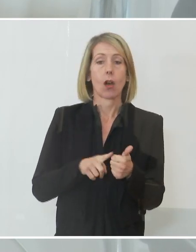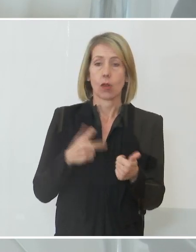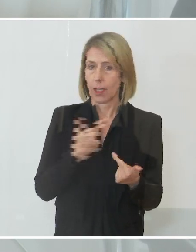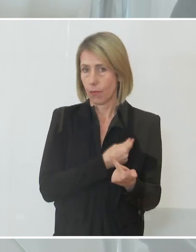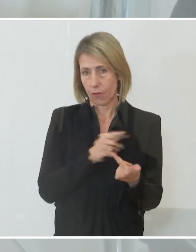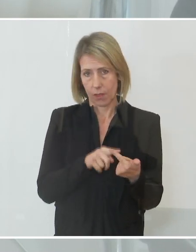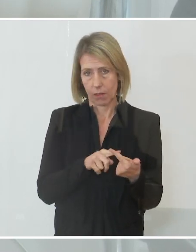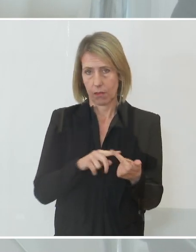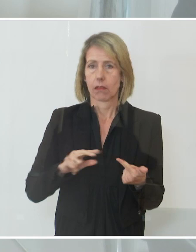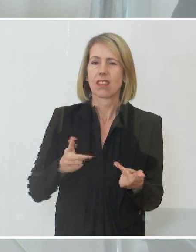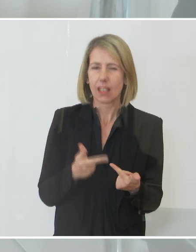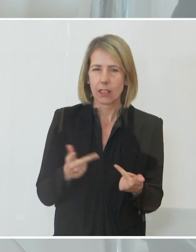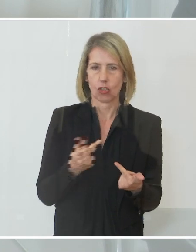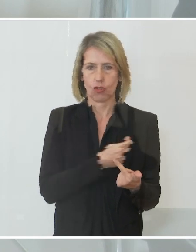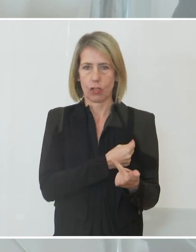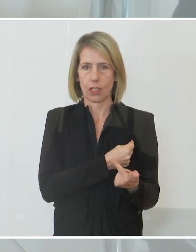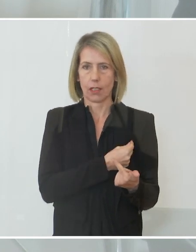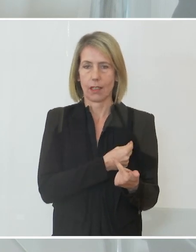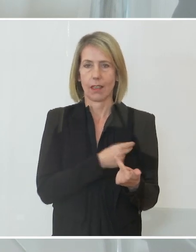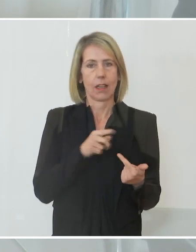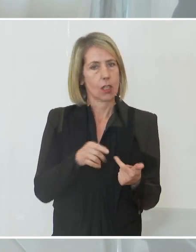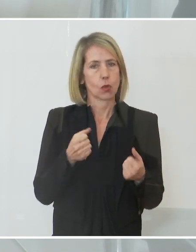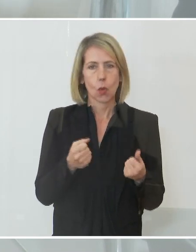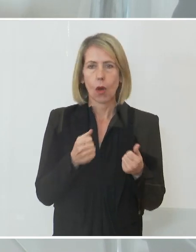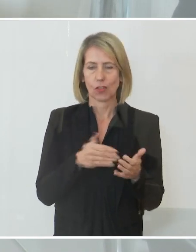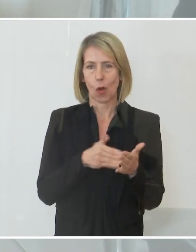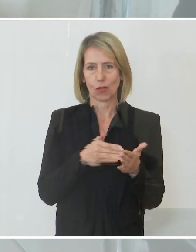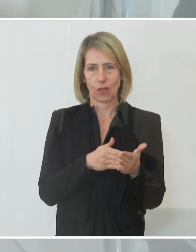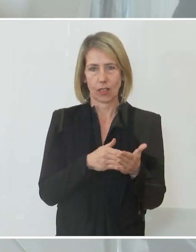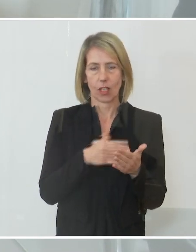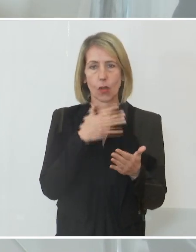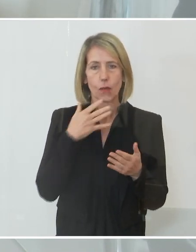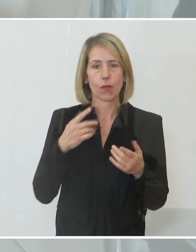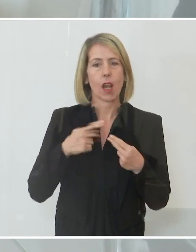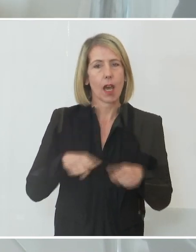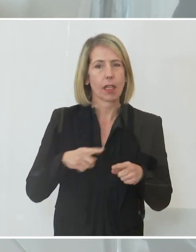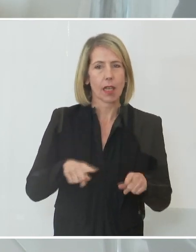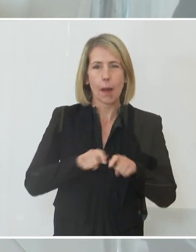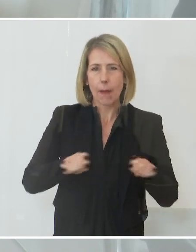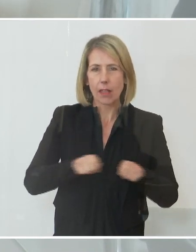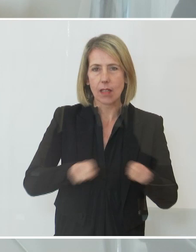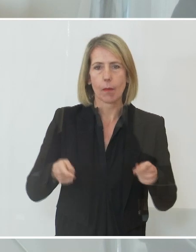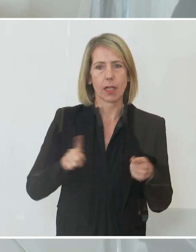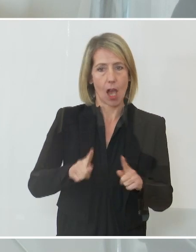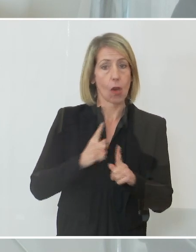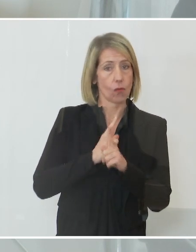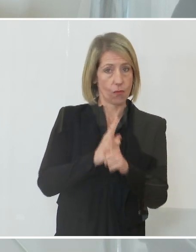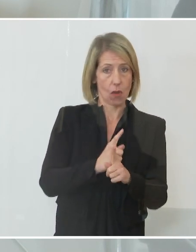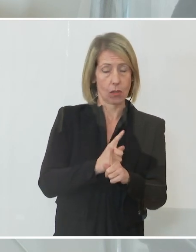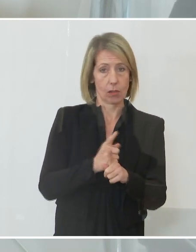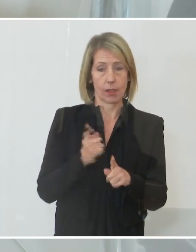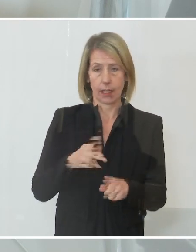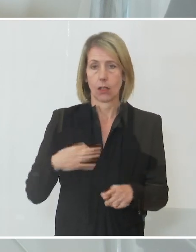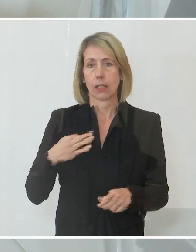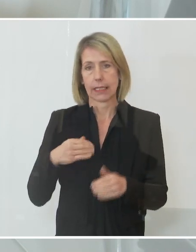der dritte Stich, dass das so notwendig ist mit vielen weiteren begleitenden Maßnahmen, die wird dann der Gesundheits